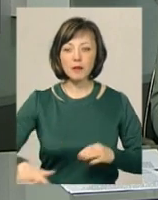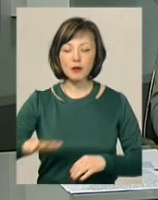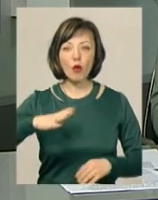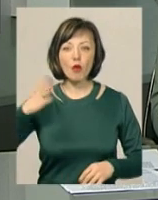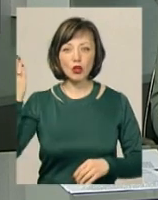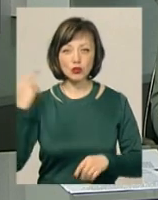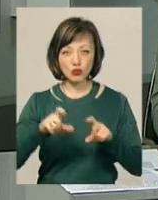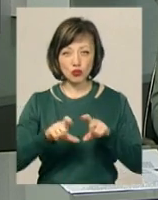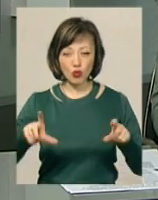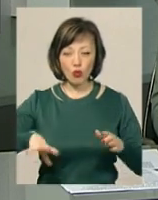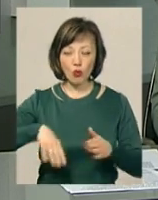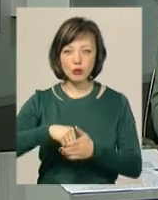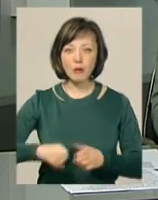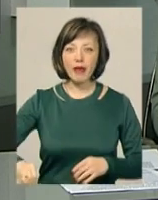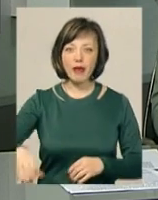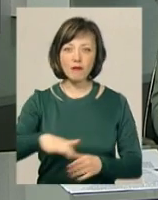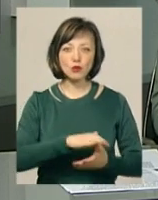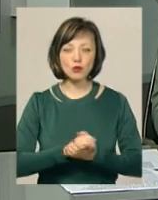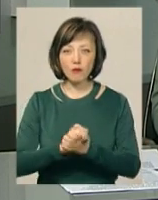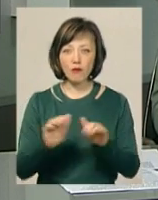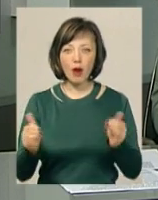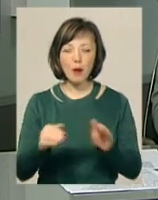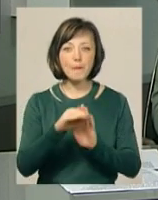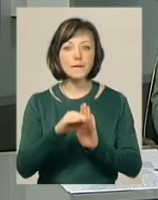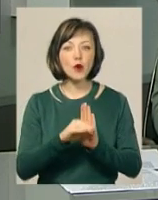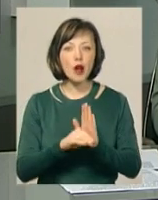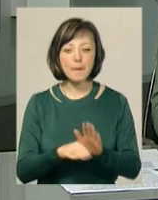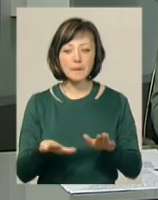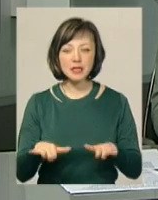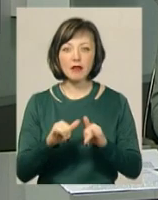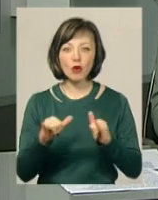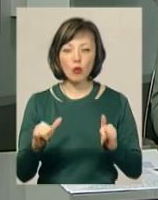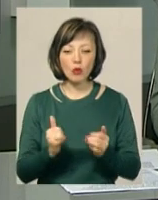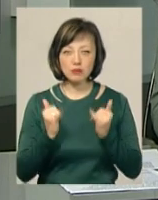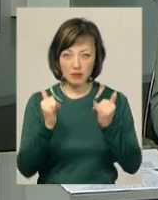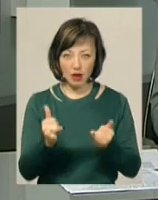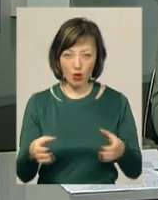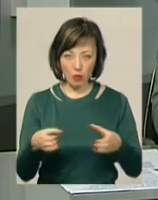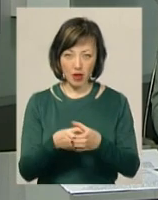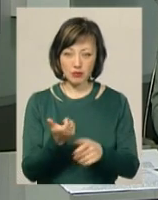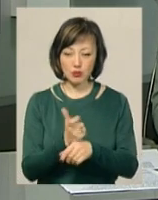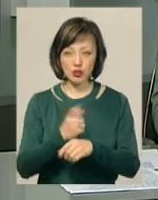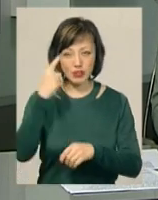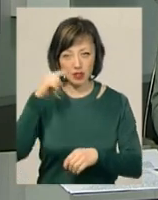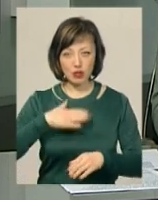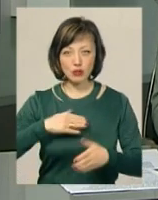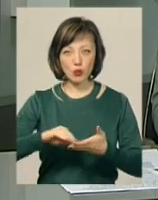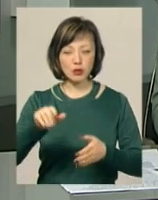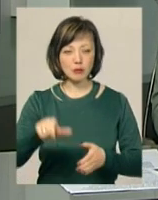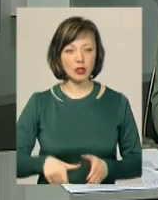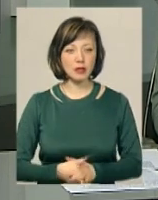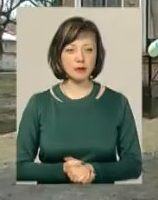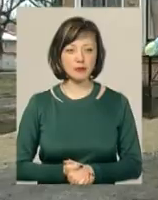колишньої школи коштом Європейського Союзу у рамках програми «Місцевий розвиток орієнтований на громаду». Більше знає Ірина Аріон.